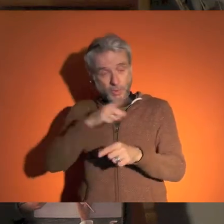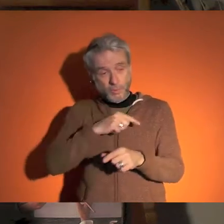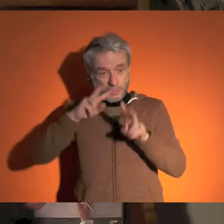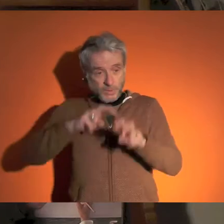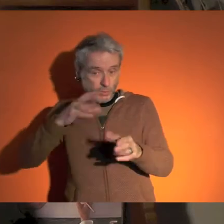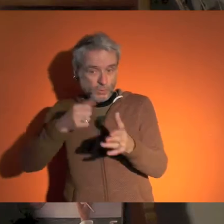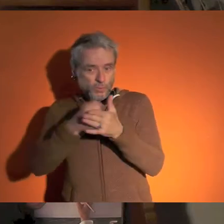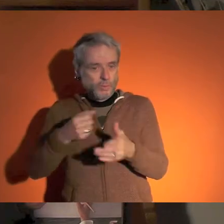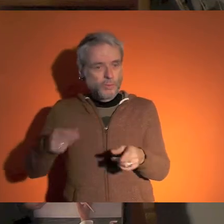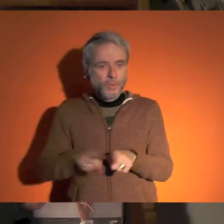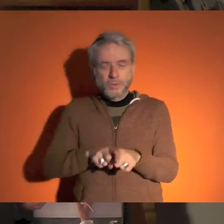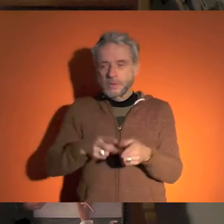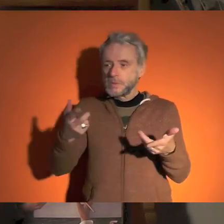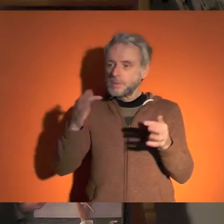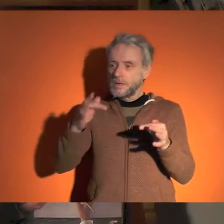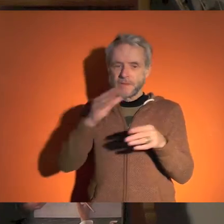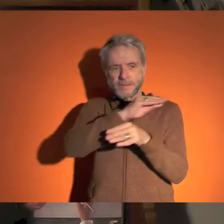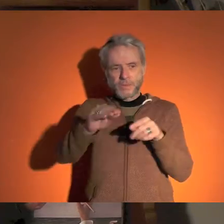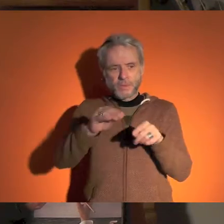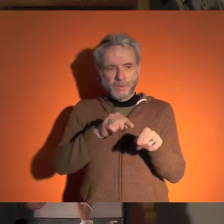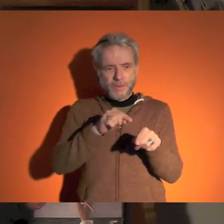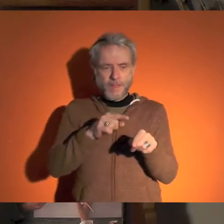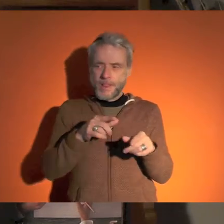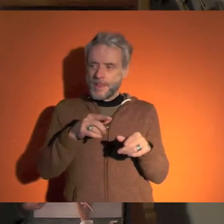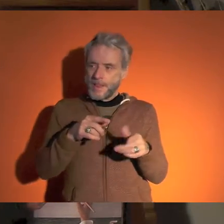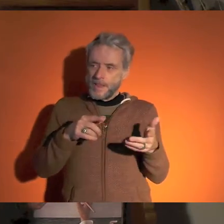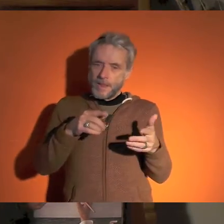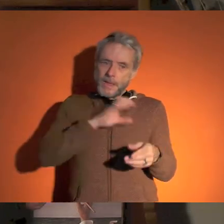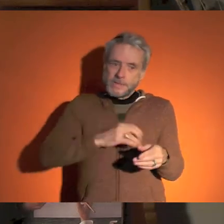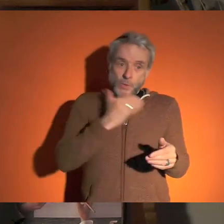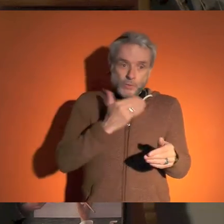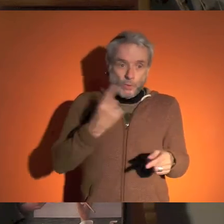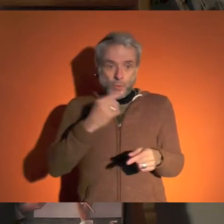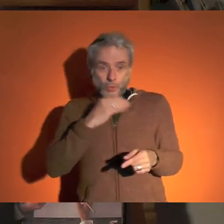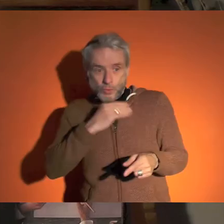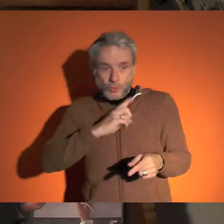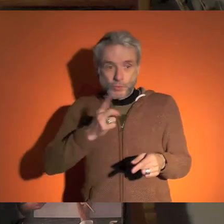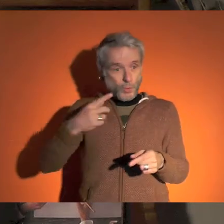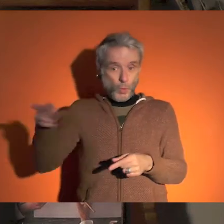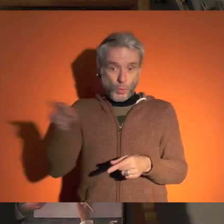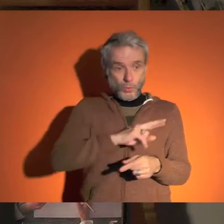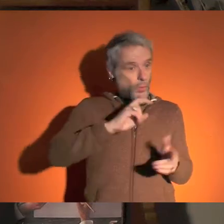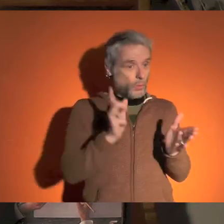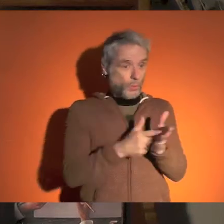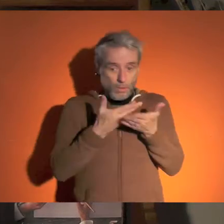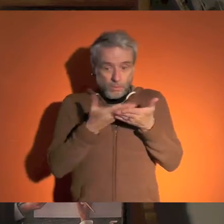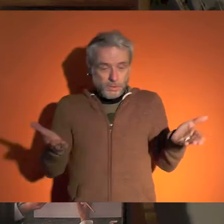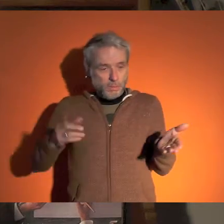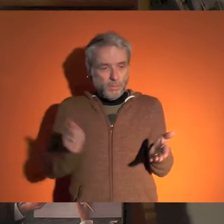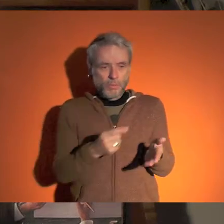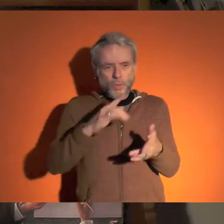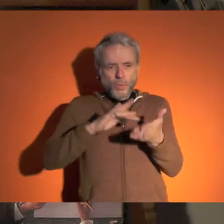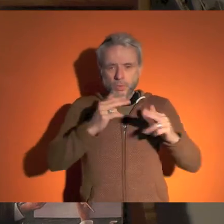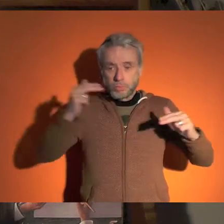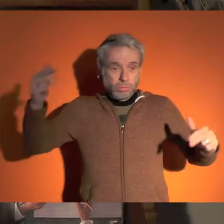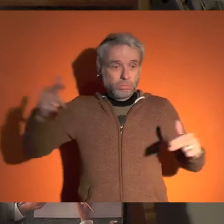et d'y aller jusqu'au bout. Il s'agit d'autre part, en ce qui concerne la sécurité, de sortir de l'état d'urgence pour revenir